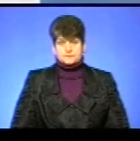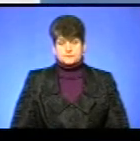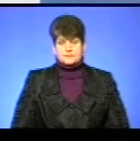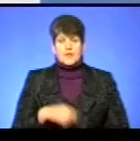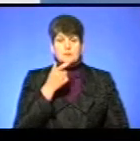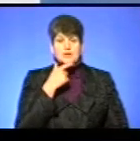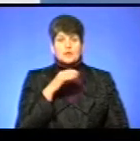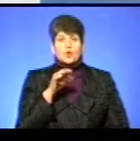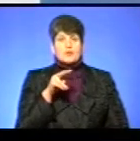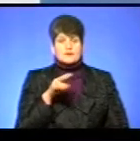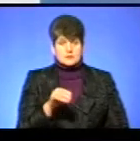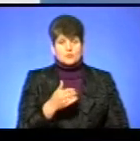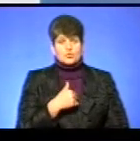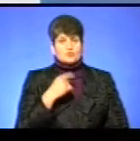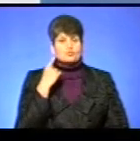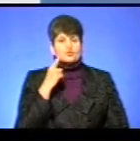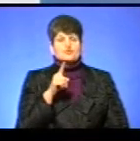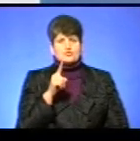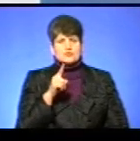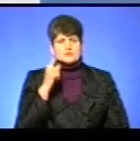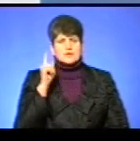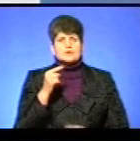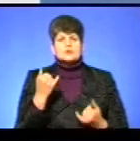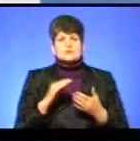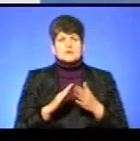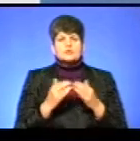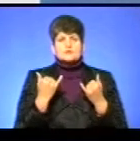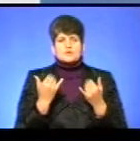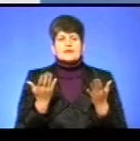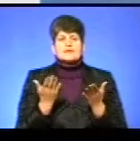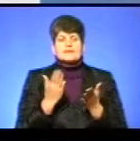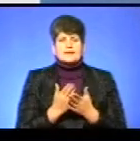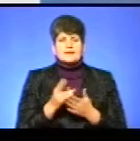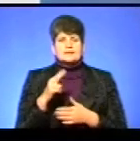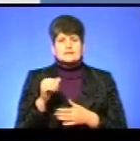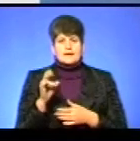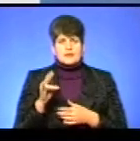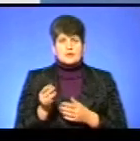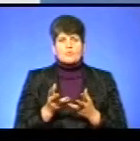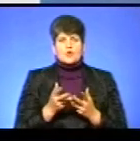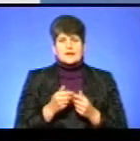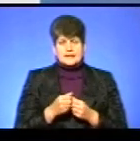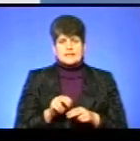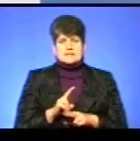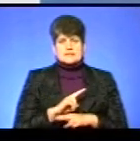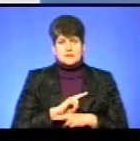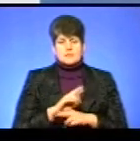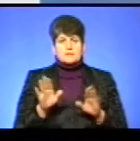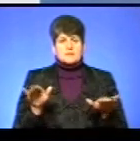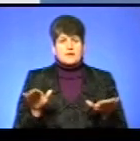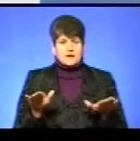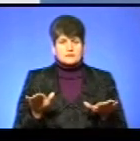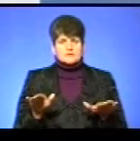Пане Олександре, хочу почути від вас, що відомо станом на сьогодні, які у вас є дані про кількість загиблих птах та